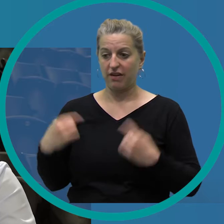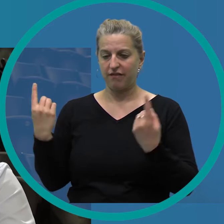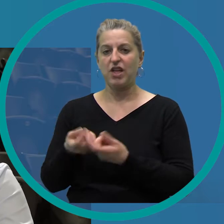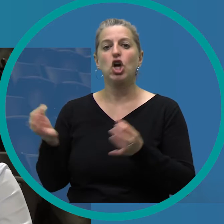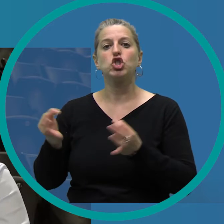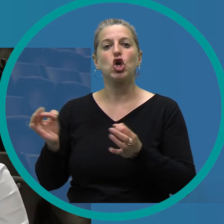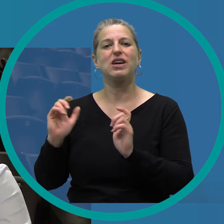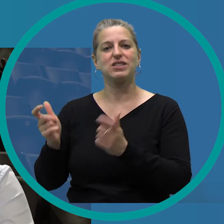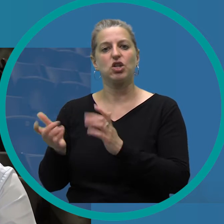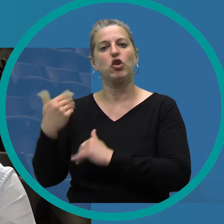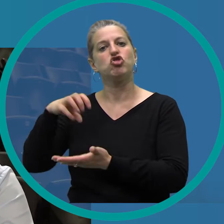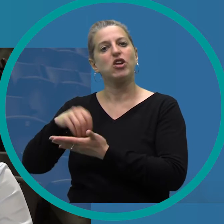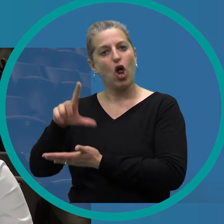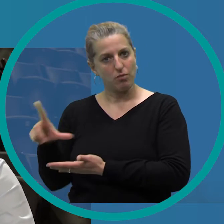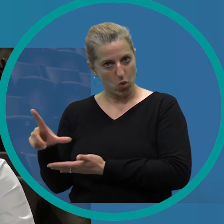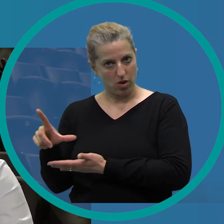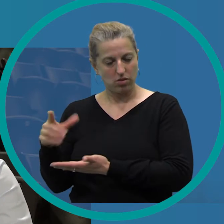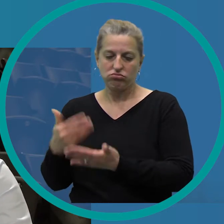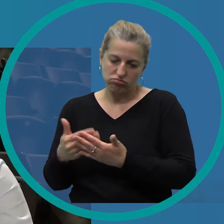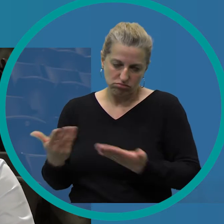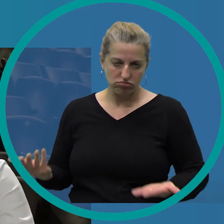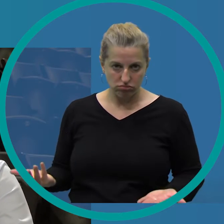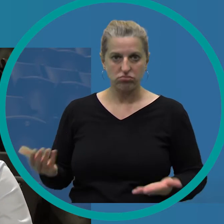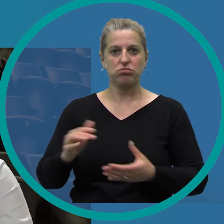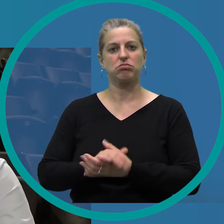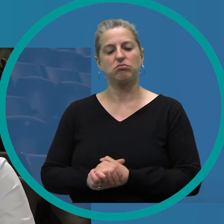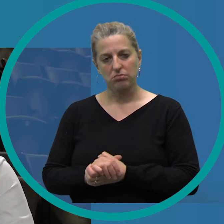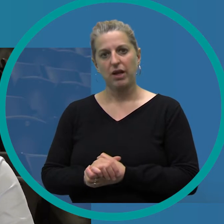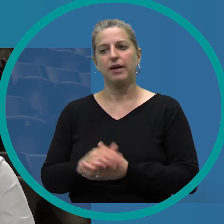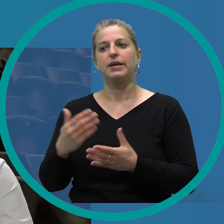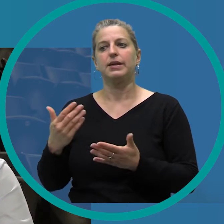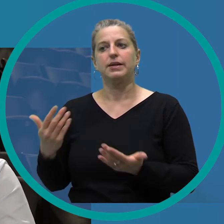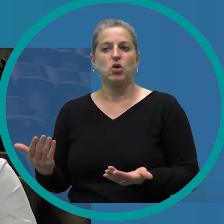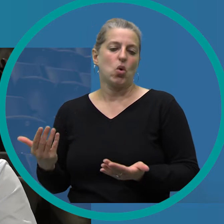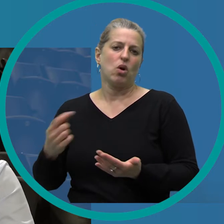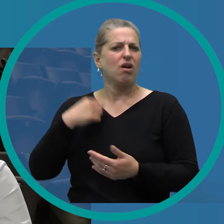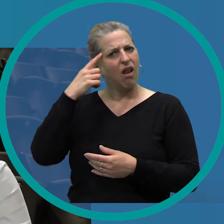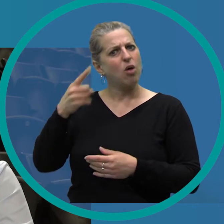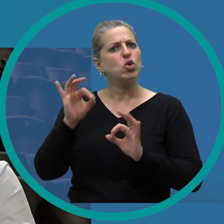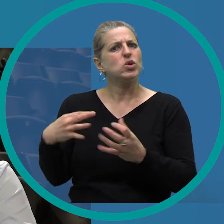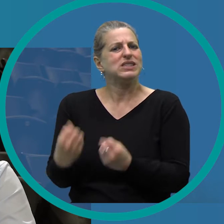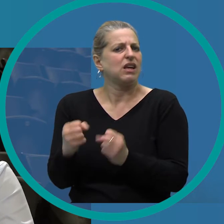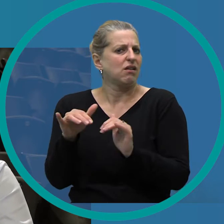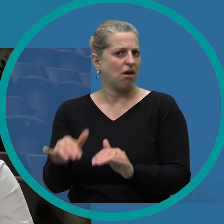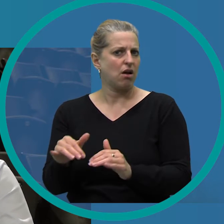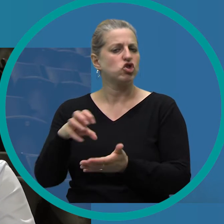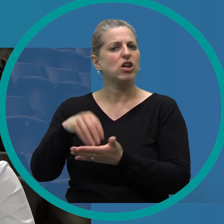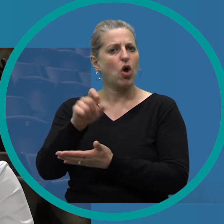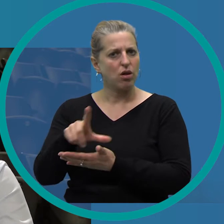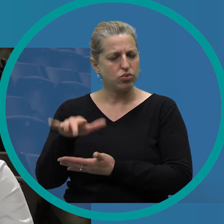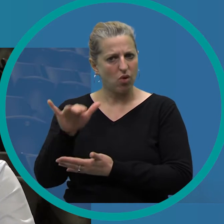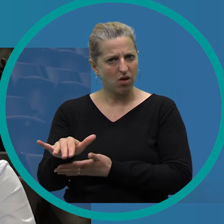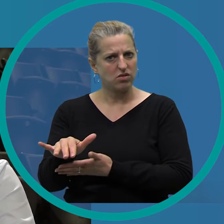eine Tochtergesellschaft der Stadt Oldenburg und insofern glaube ich ganz gut abgesichert. Die Stadt